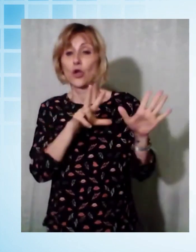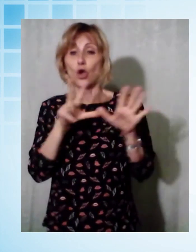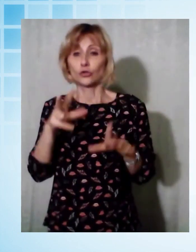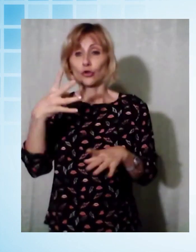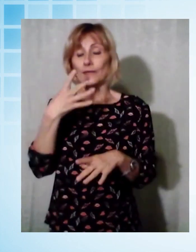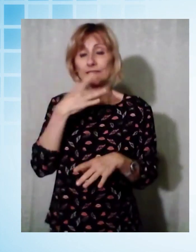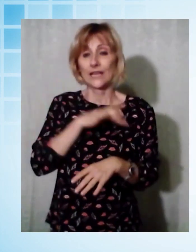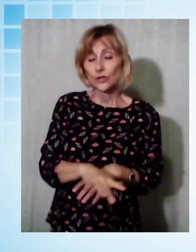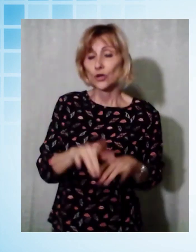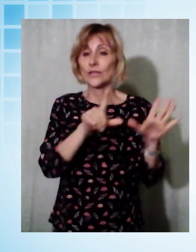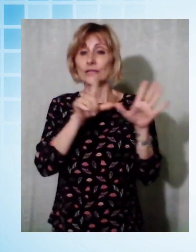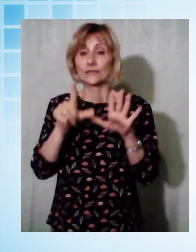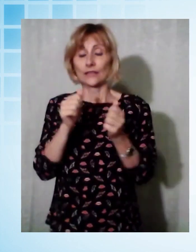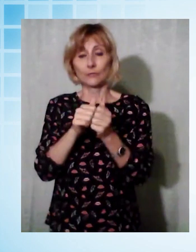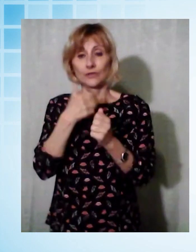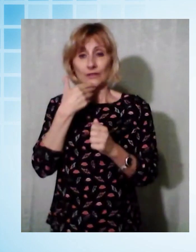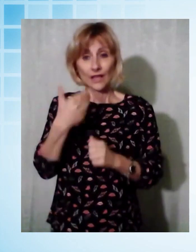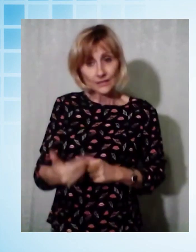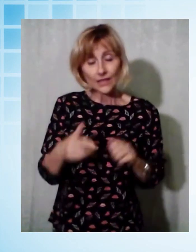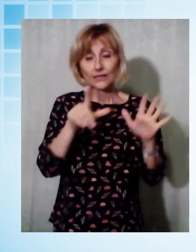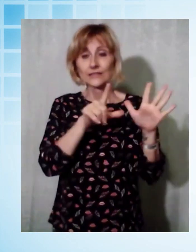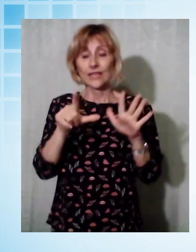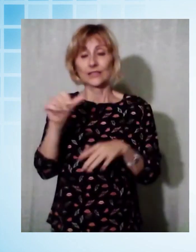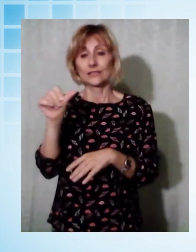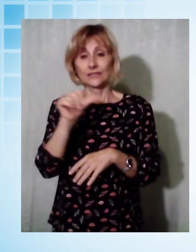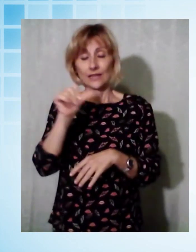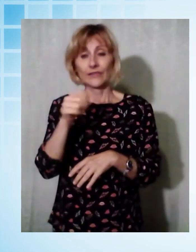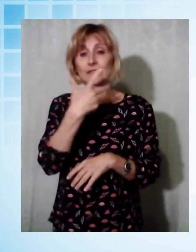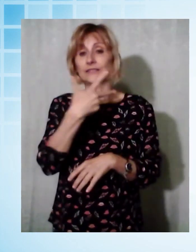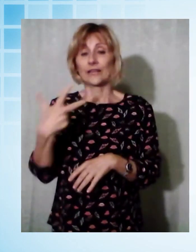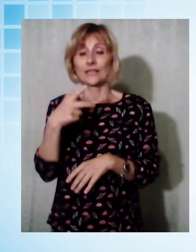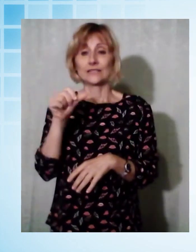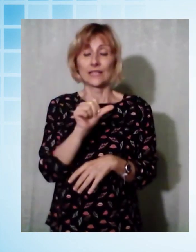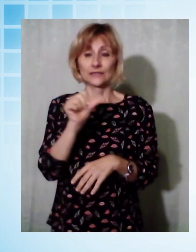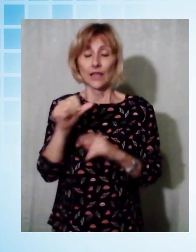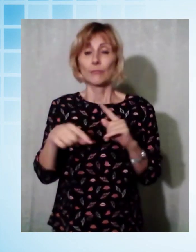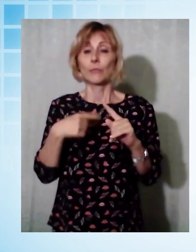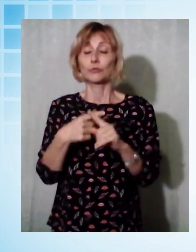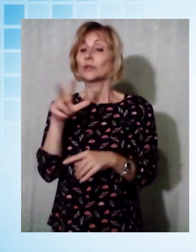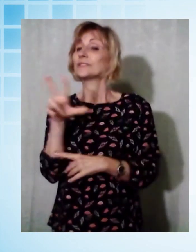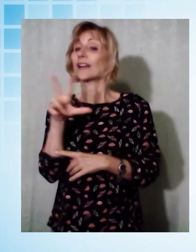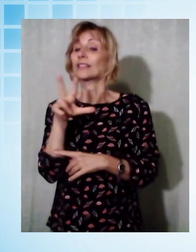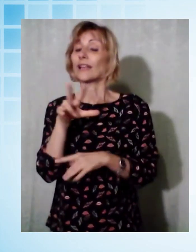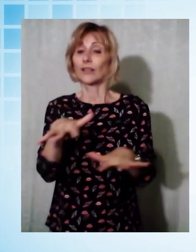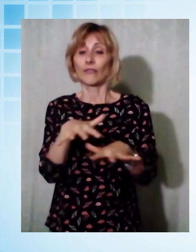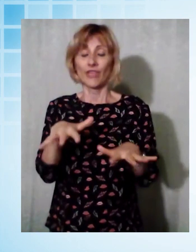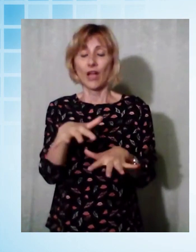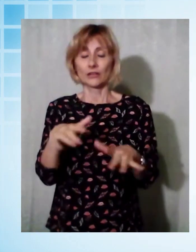Pietrasanta, altri 7 a Seravezza, 3 a Stazzema e ben 33 a Viareggio.